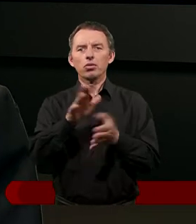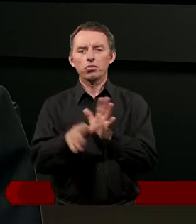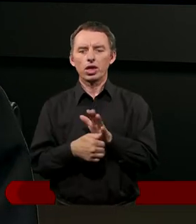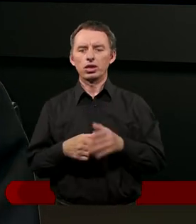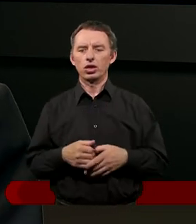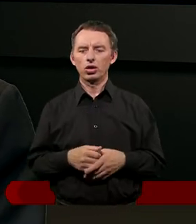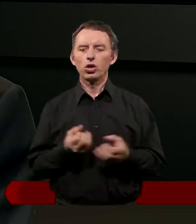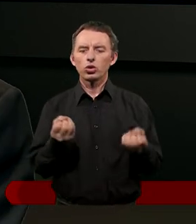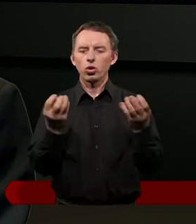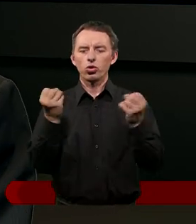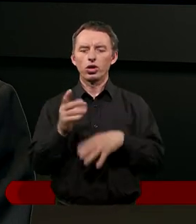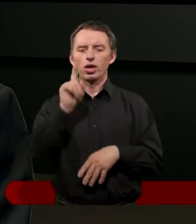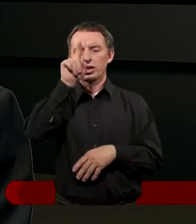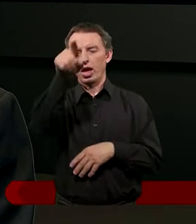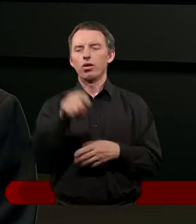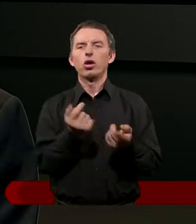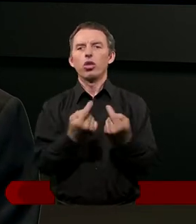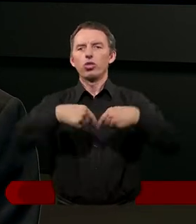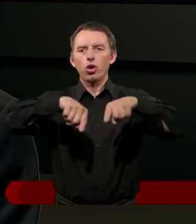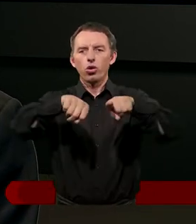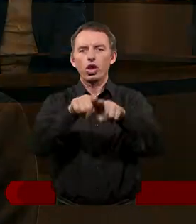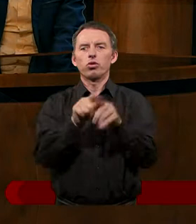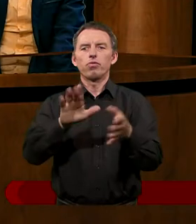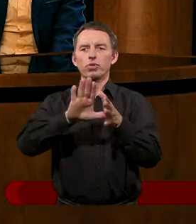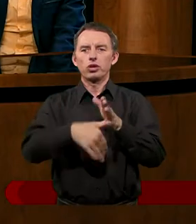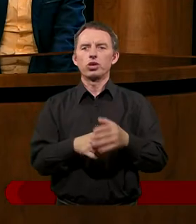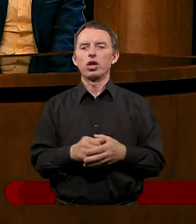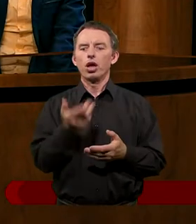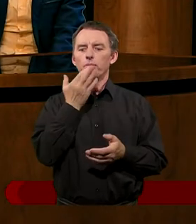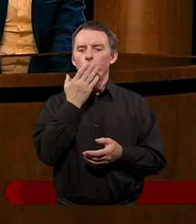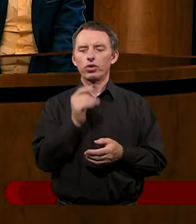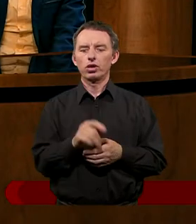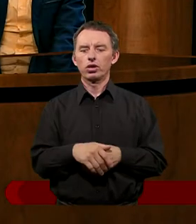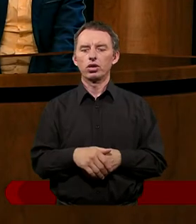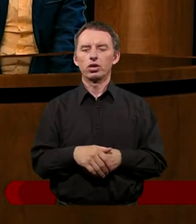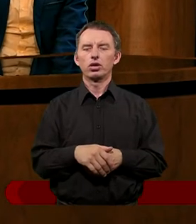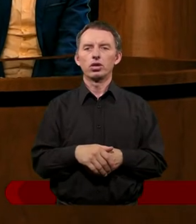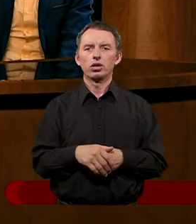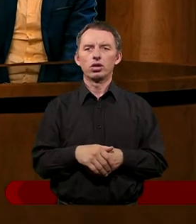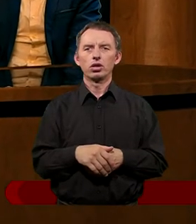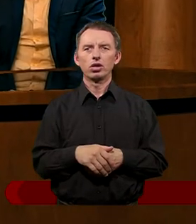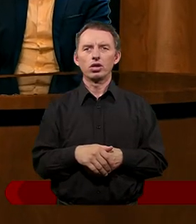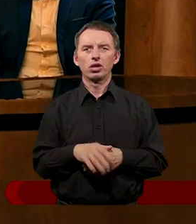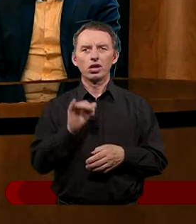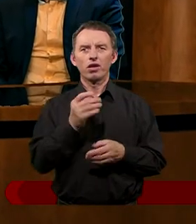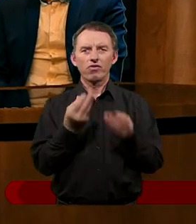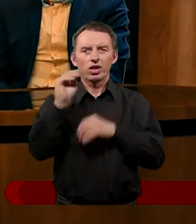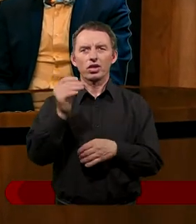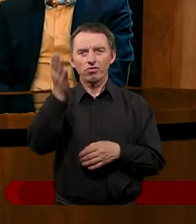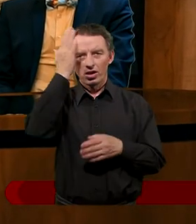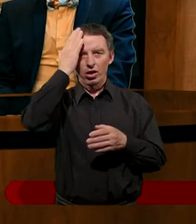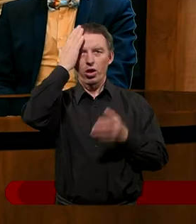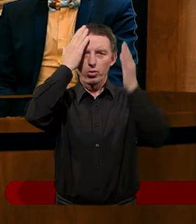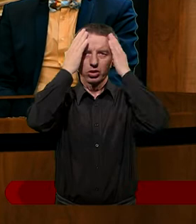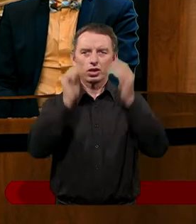najwięcej cudów tam się dokonało w tych miastach. Im większa świadomość, tym większa odpowiedzialność.